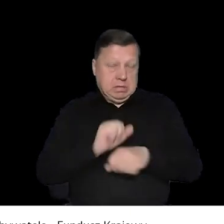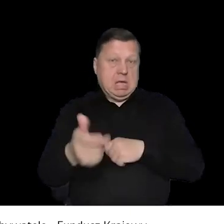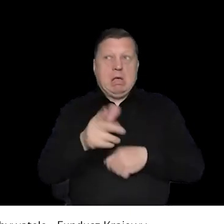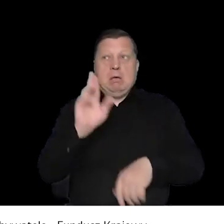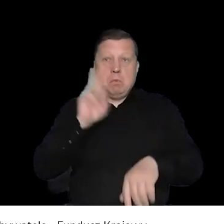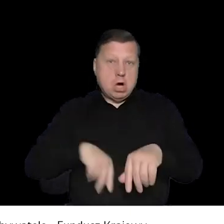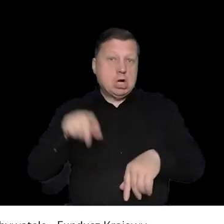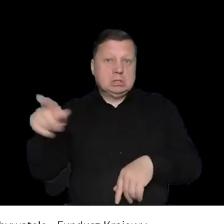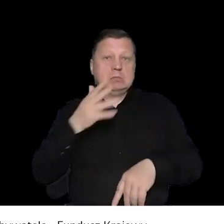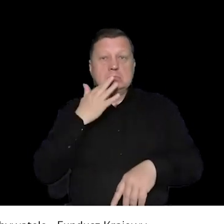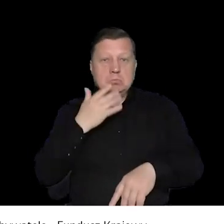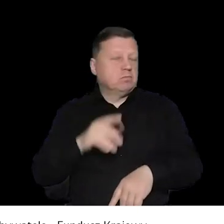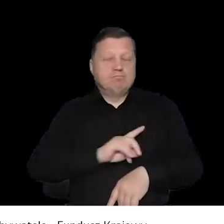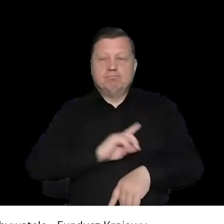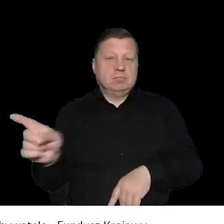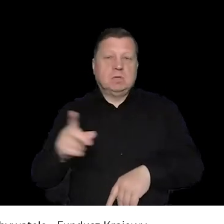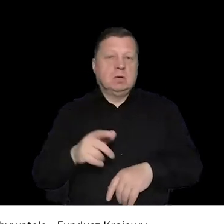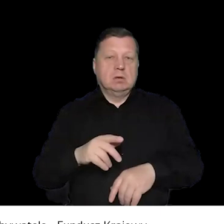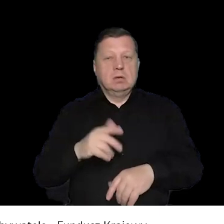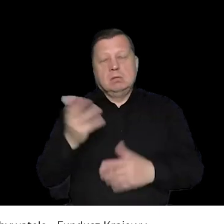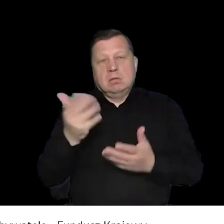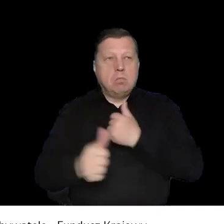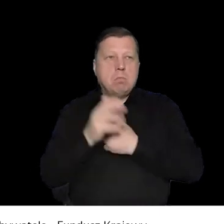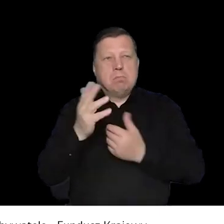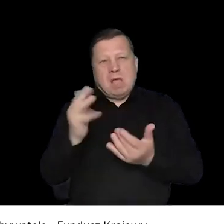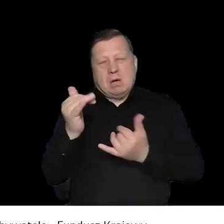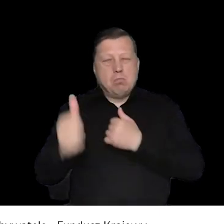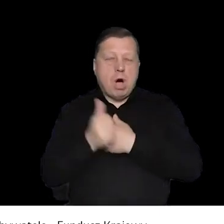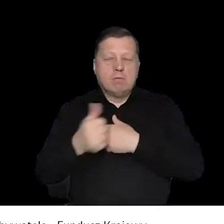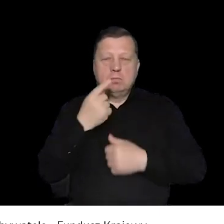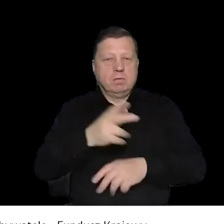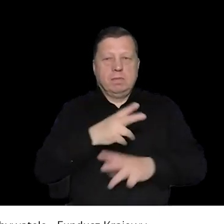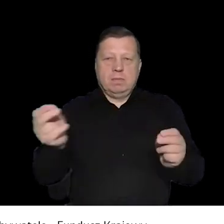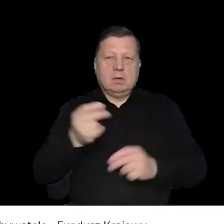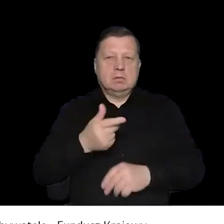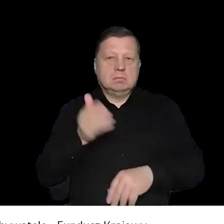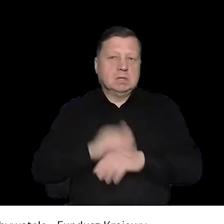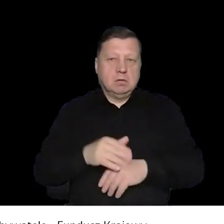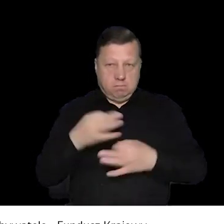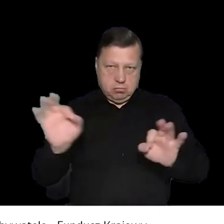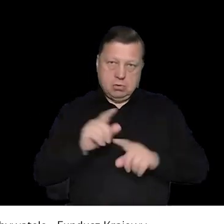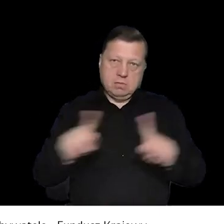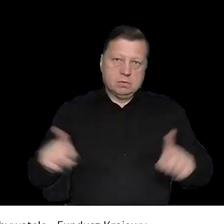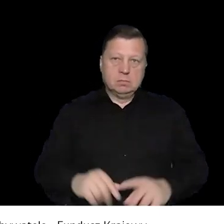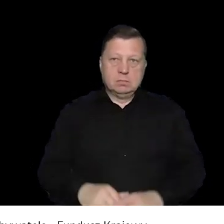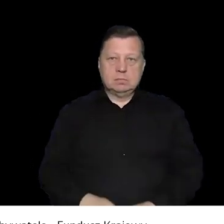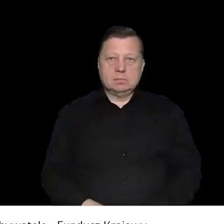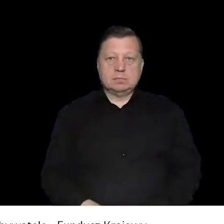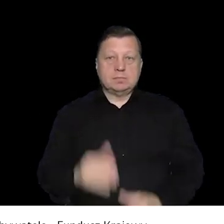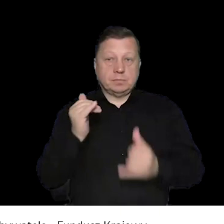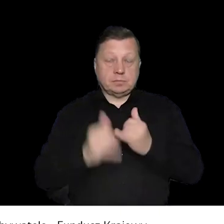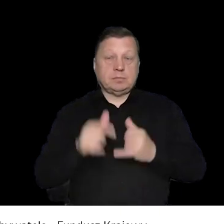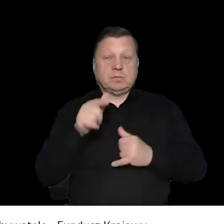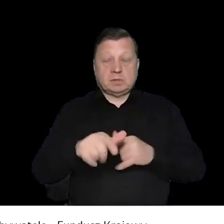momencie, kiedy zgłosił zgromadzenie? Jest ono legalne i na przykład policja stwierdza, że je rozwiązuje,